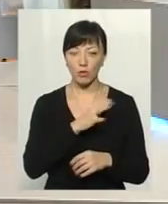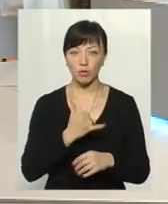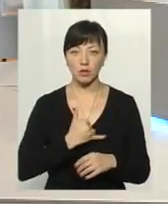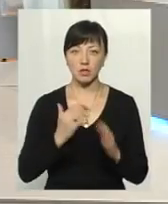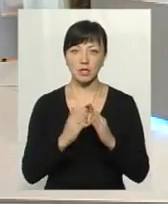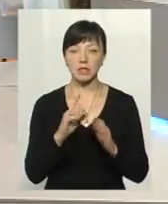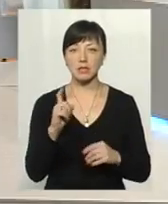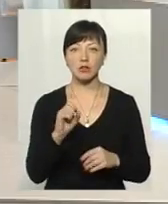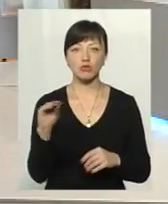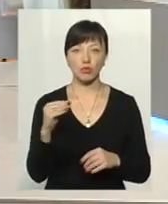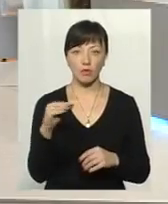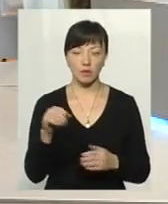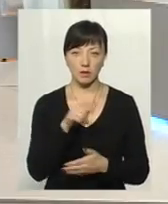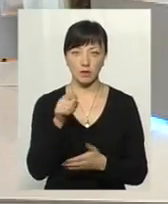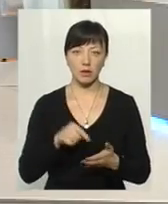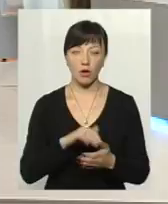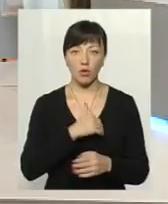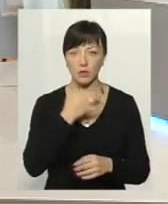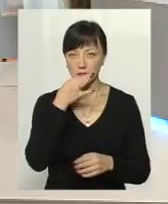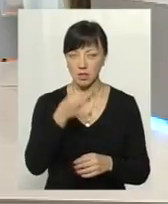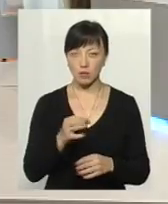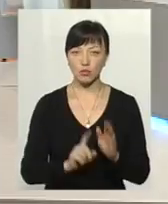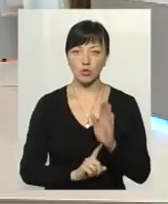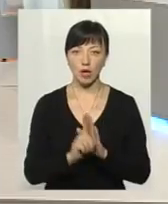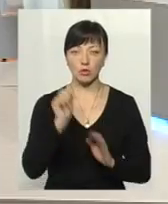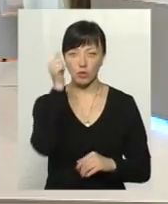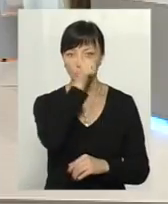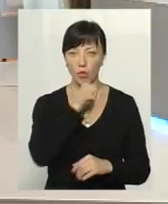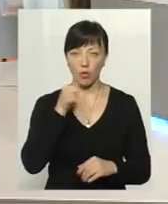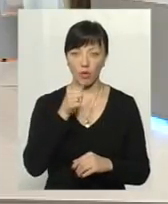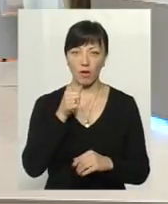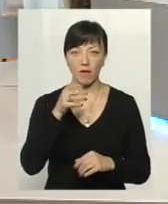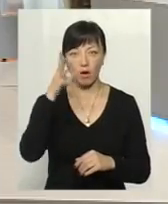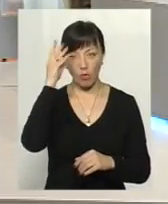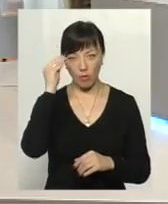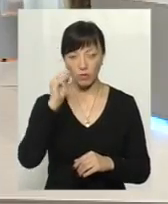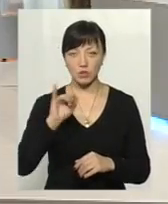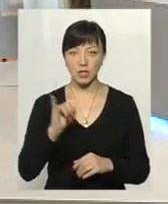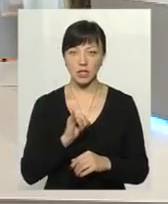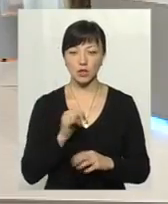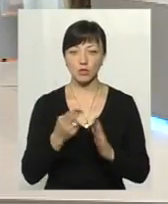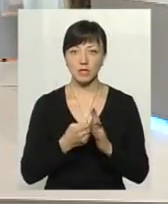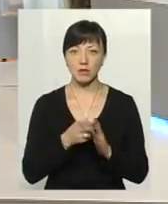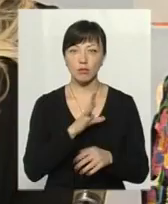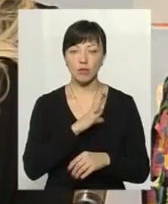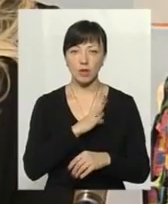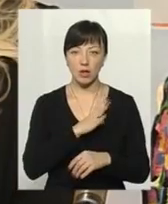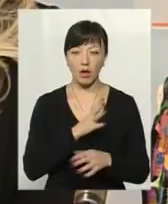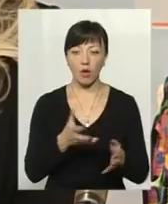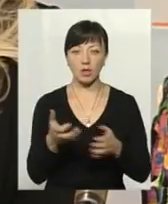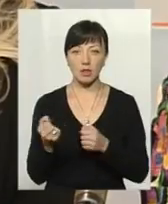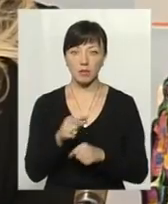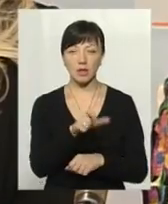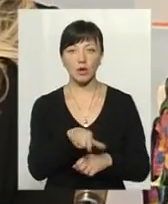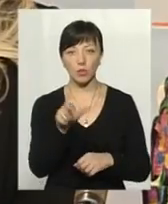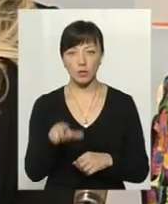домівках, за жовтень? Хочу зазначити, що з початку року, враховуючи ті субсидії, які отримували